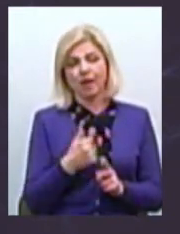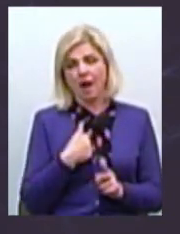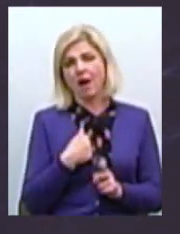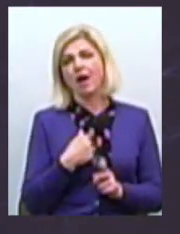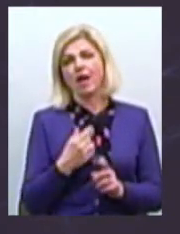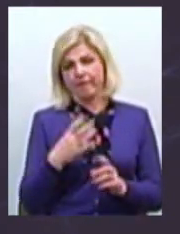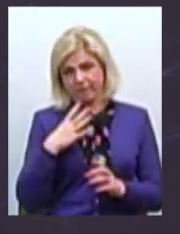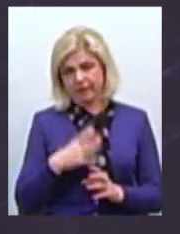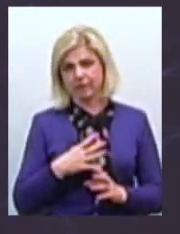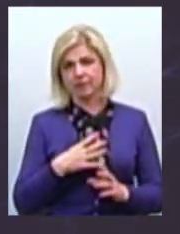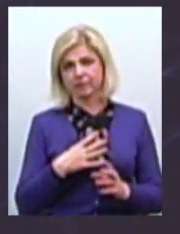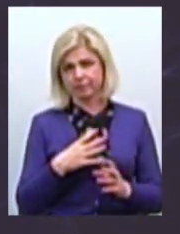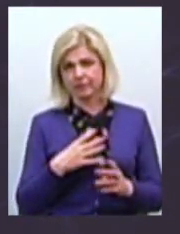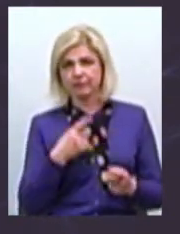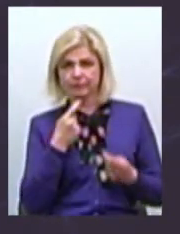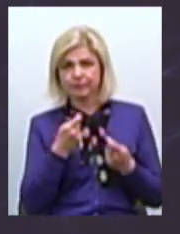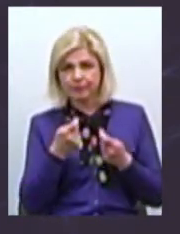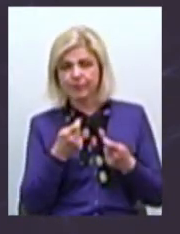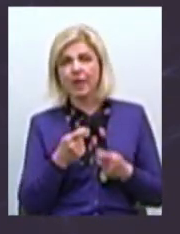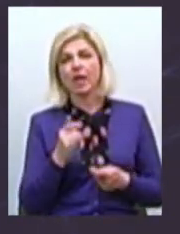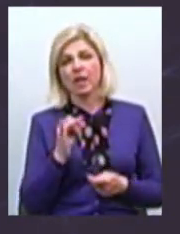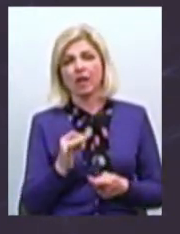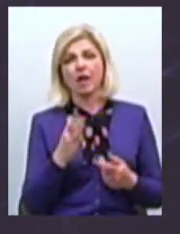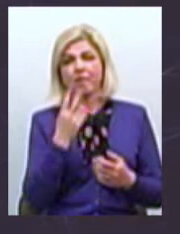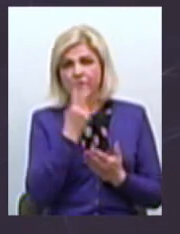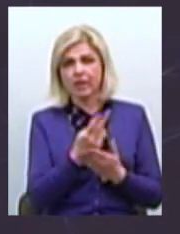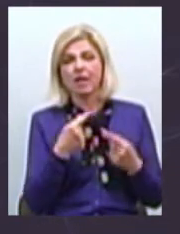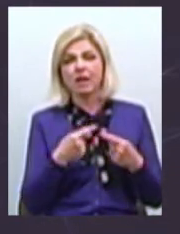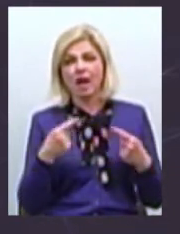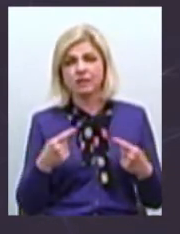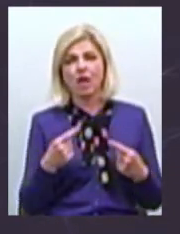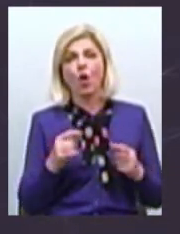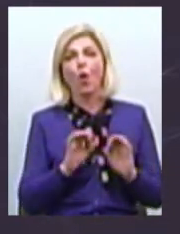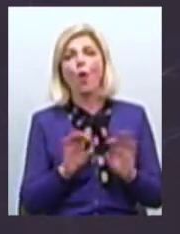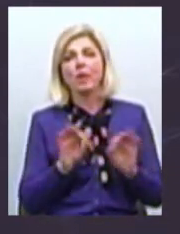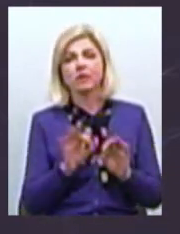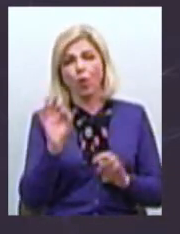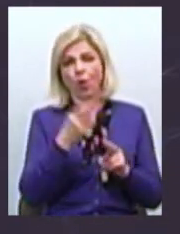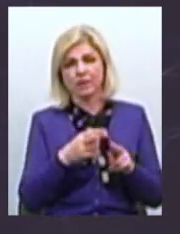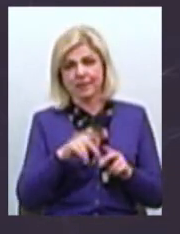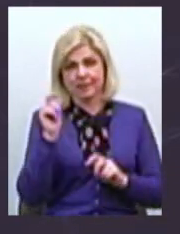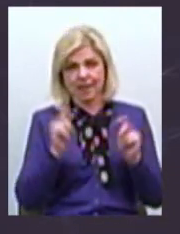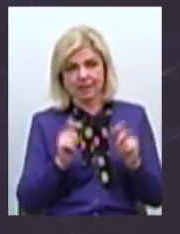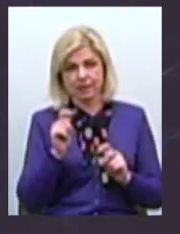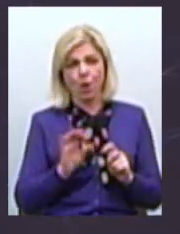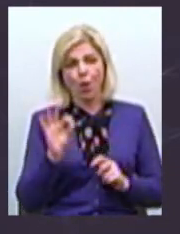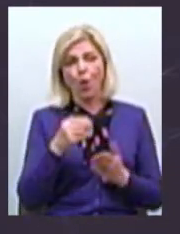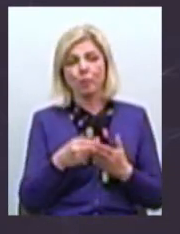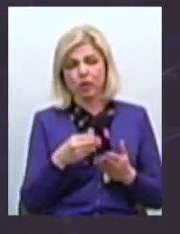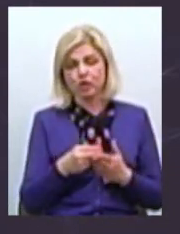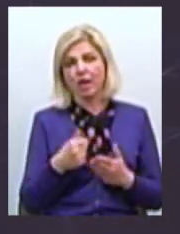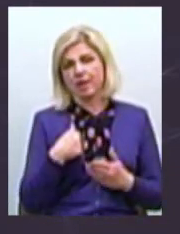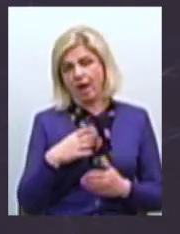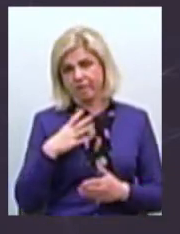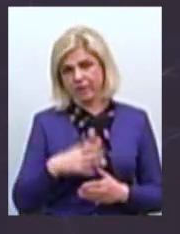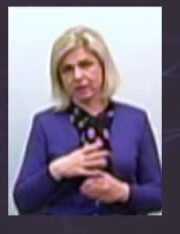бачили в ЗМІ різні, скажімо так, коментарі про цю сесію По бюджету я взагалі утрималася від коментарів